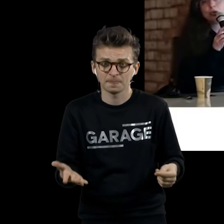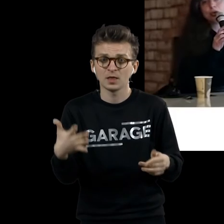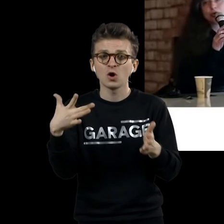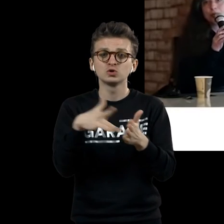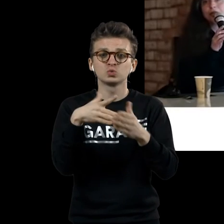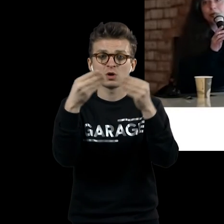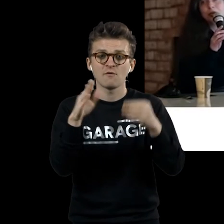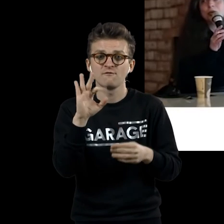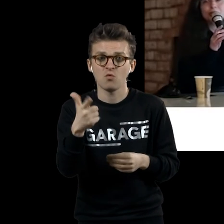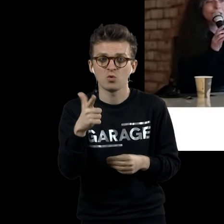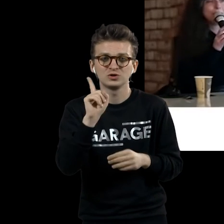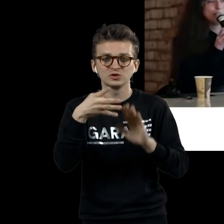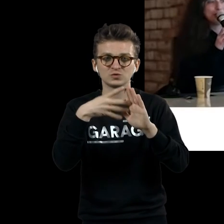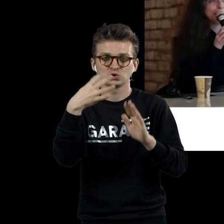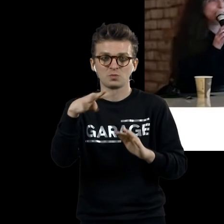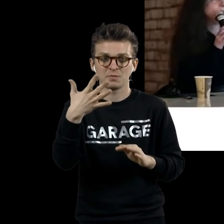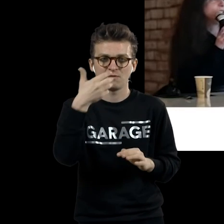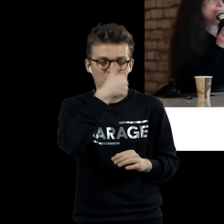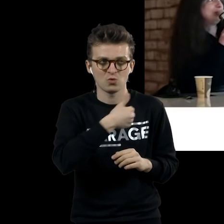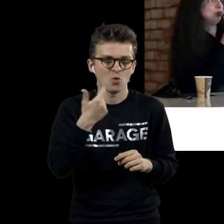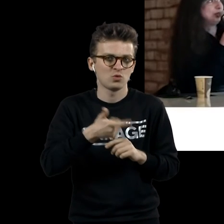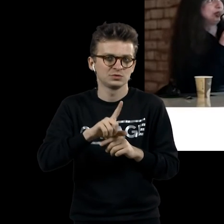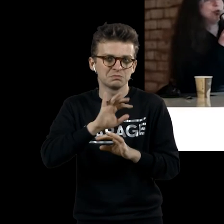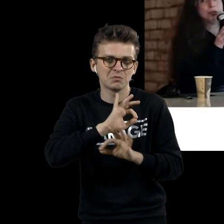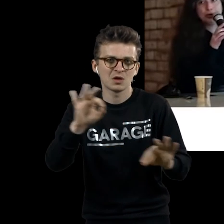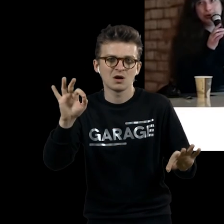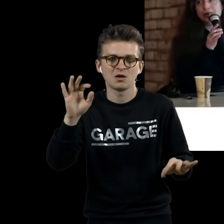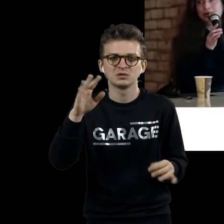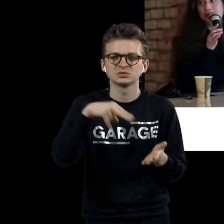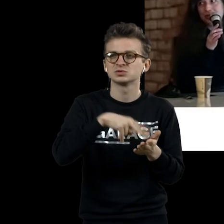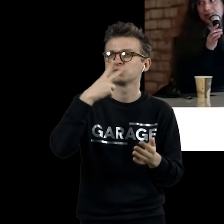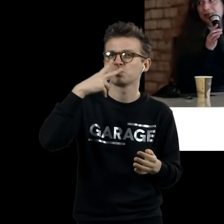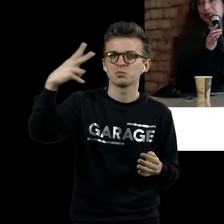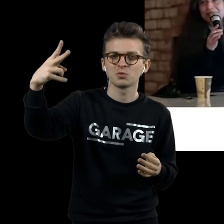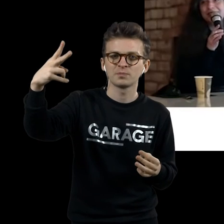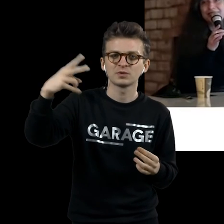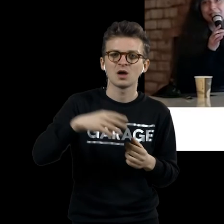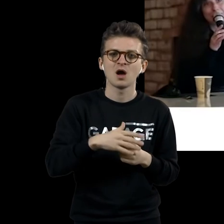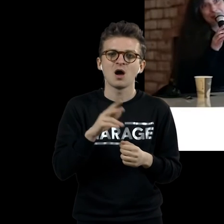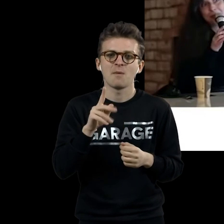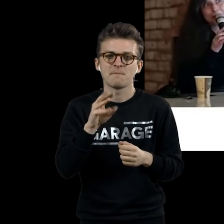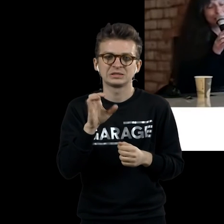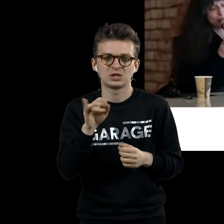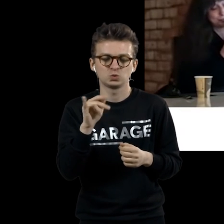журнала Vogue 1945 года. Прекрасная модель. Смотрит сквозь большое стекло Марселя Дюшана.